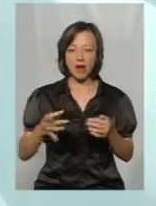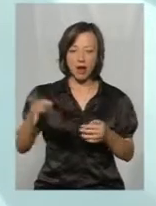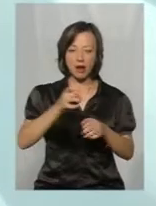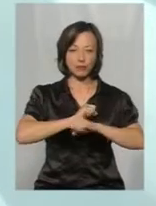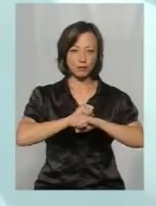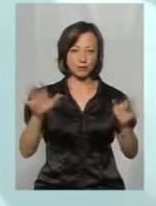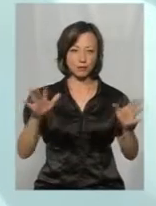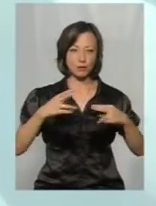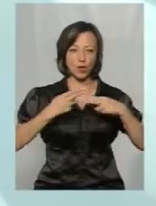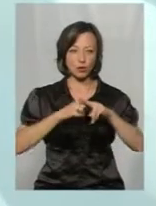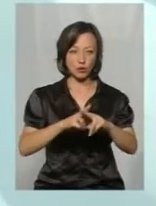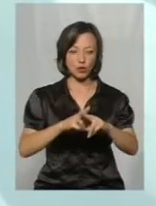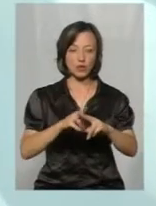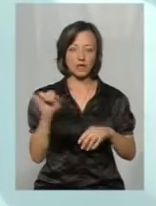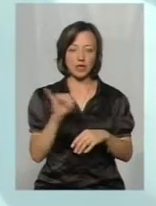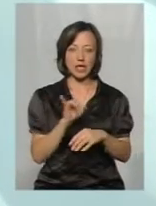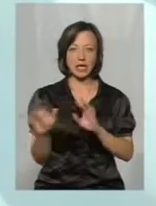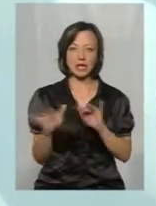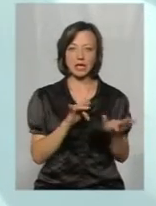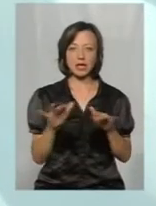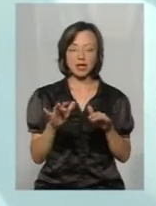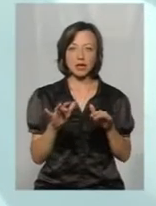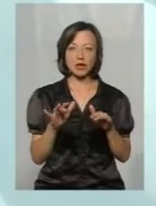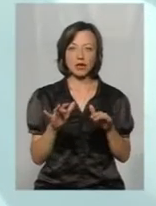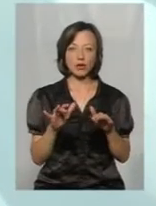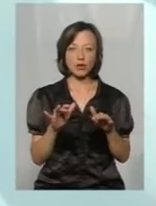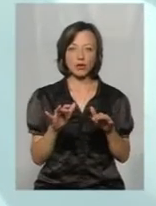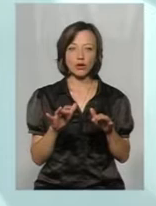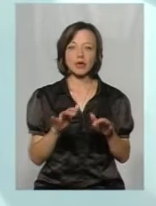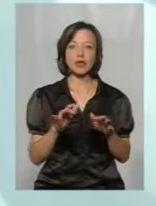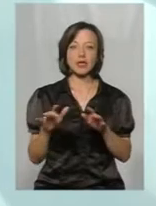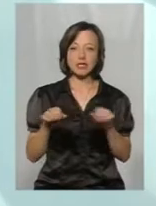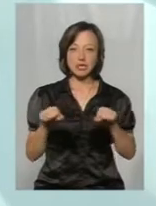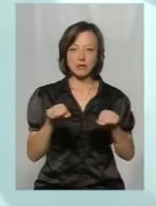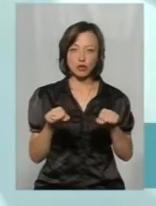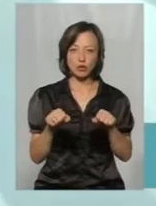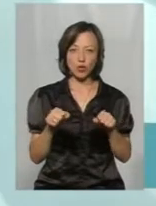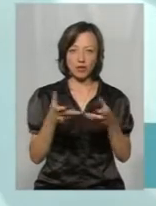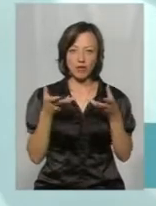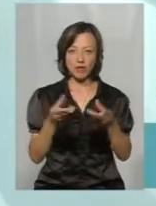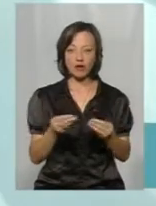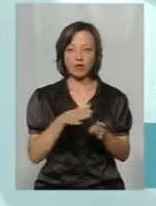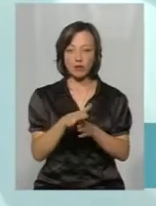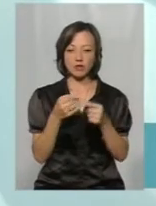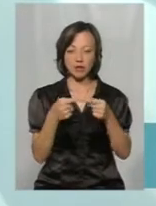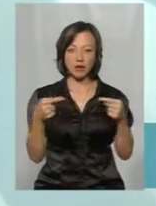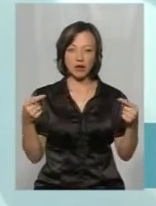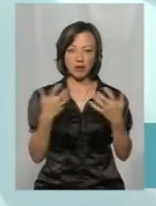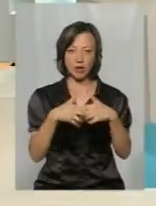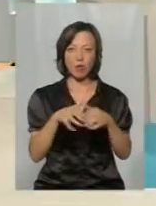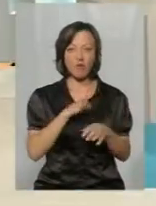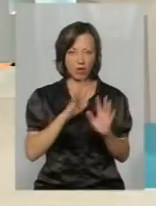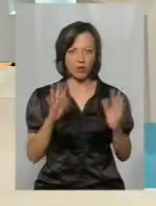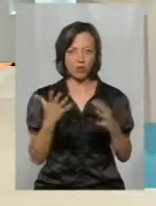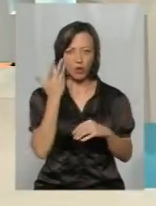осколків і також дію ударної хвилі, дію сейсмічної хвилі виконується в ряд... Тобто, бувають